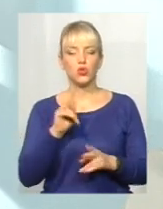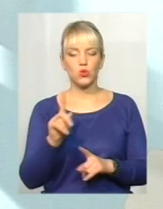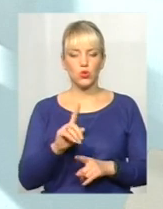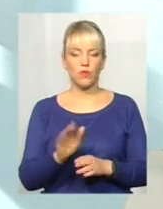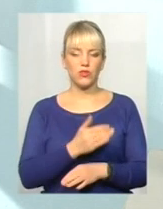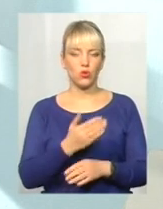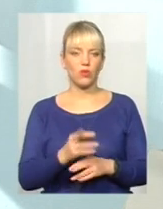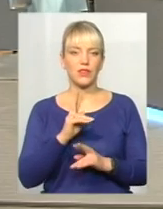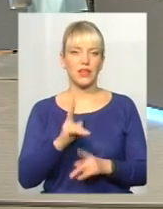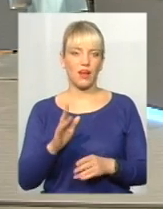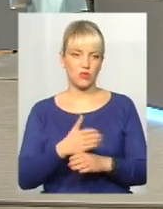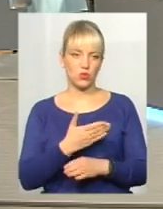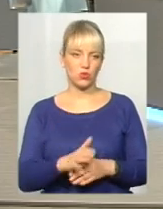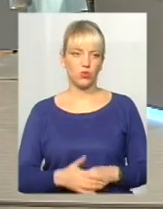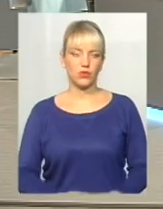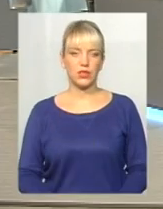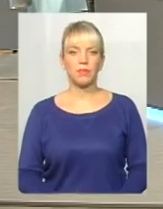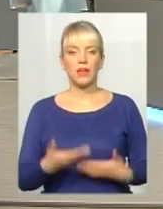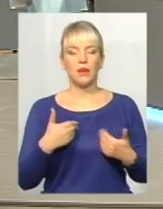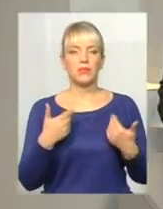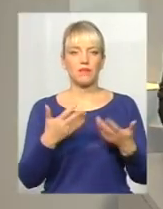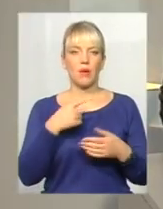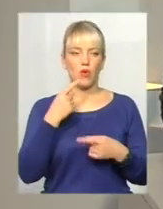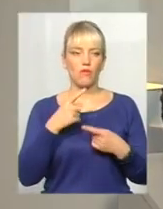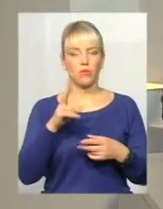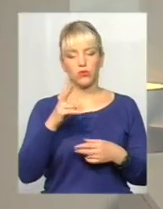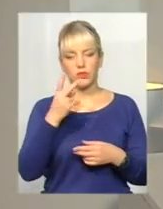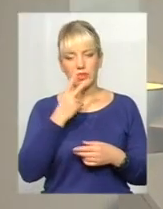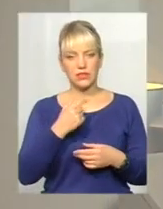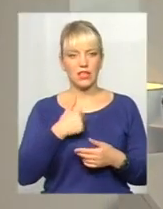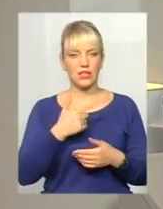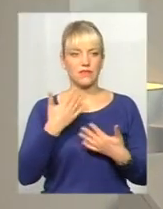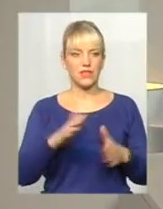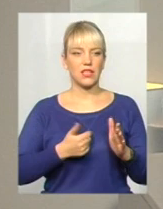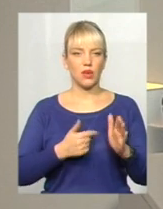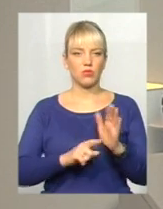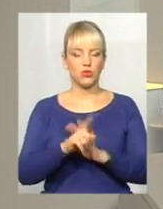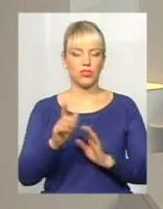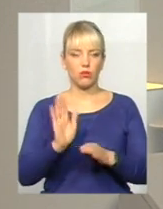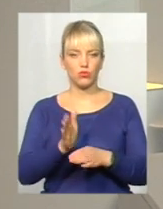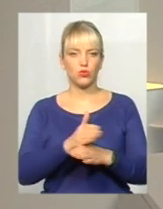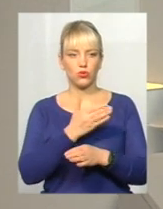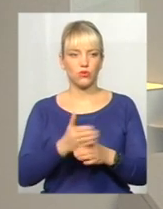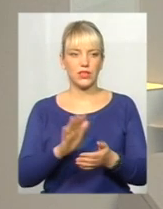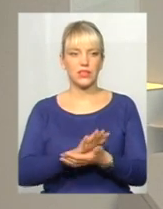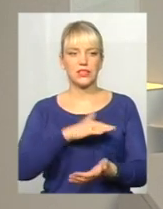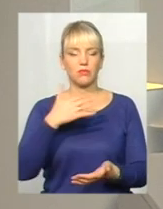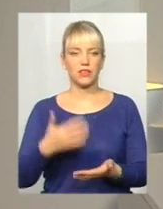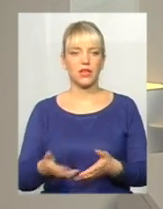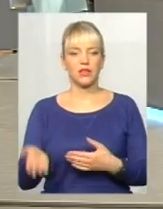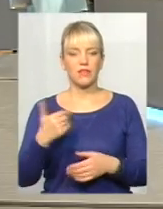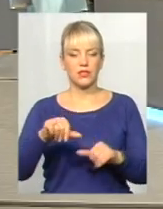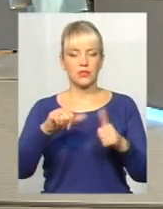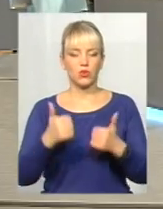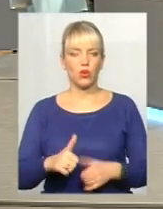відсортовувати. Ми зараз з вами говоримо, можливо, хтось дивиться і думає, все, я починаю сортувати сміття. От давайте змоделюємо